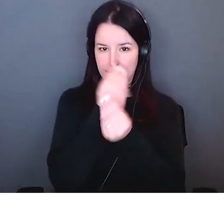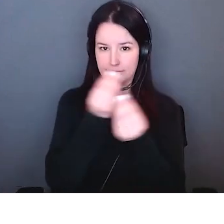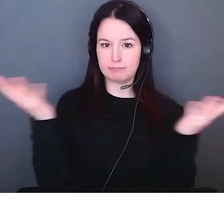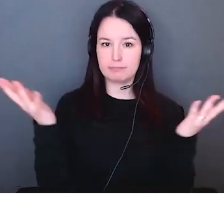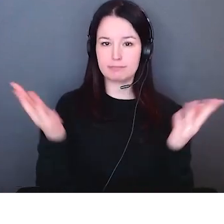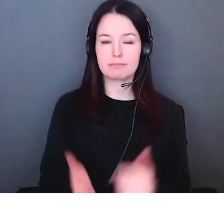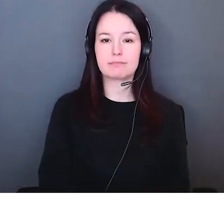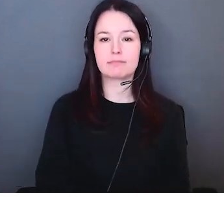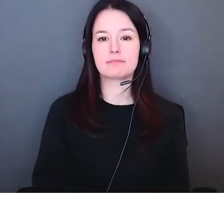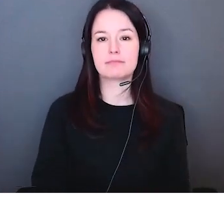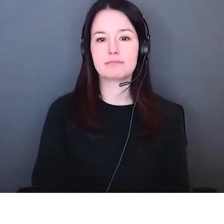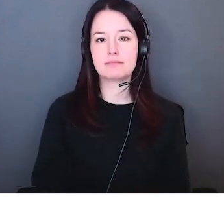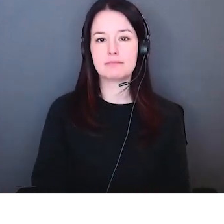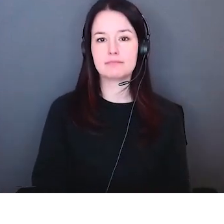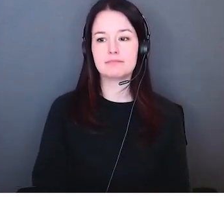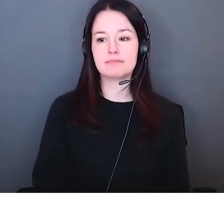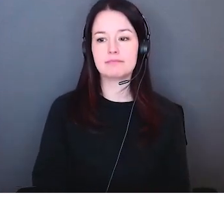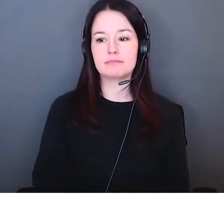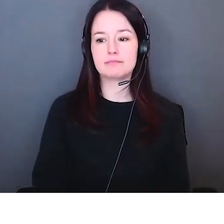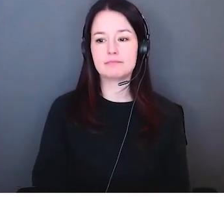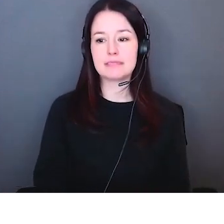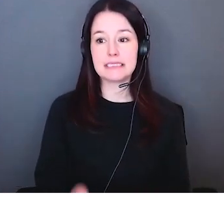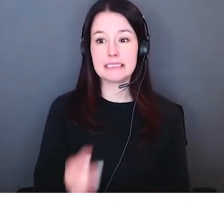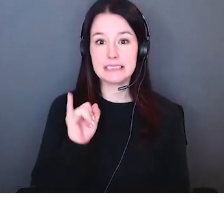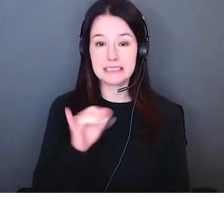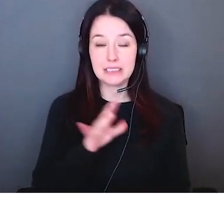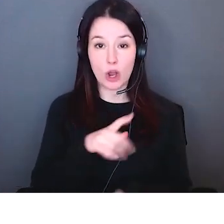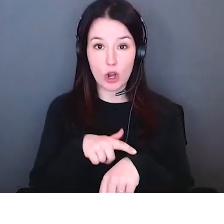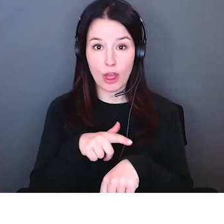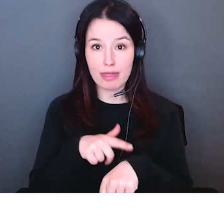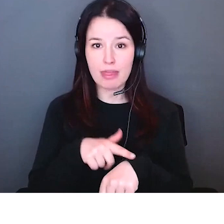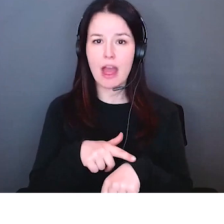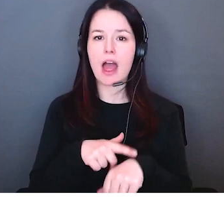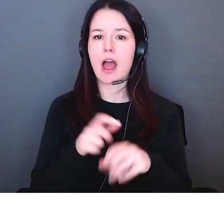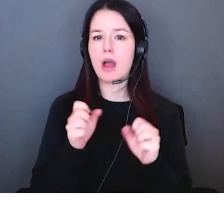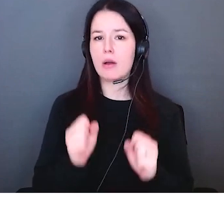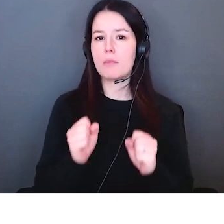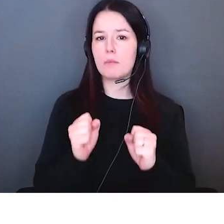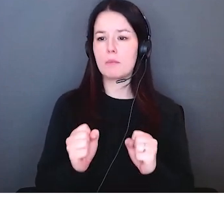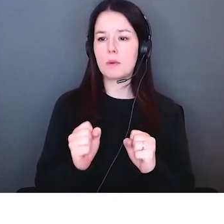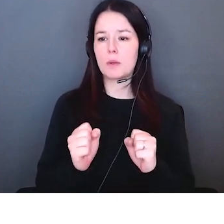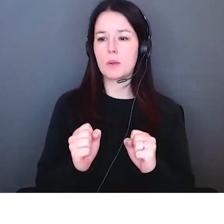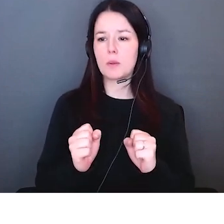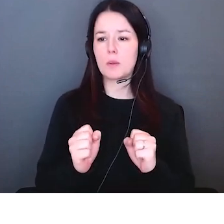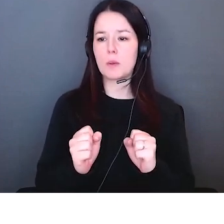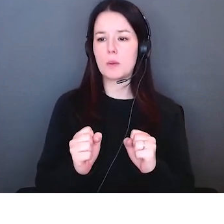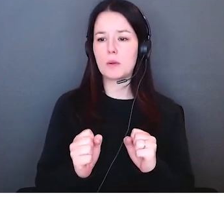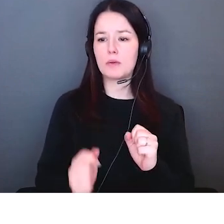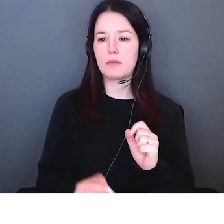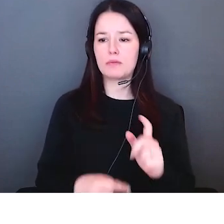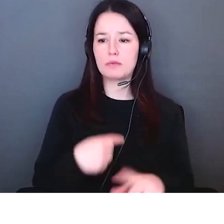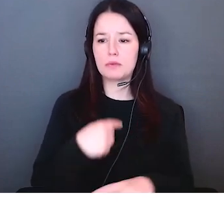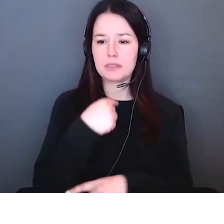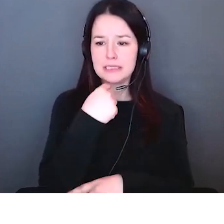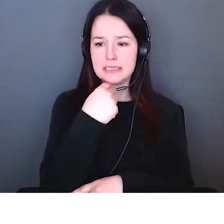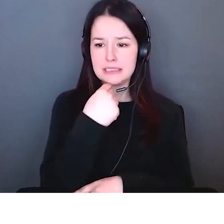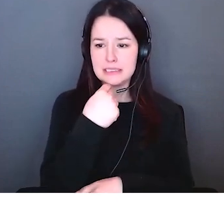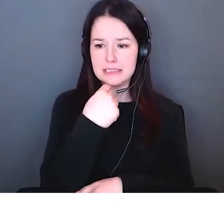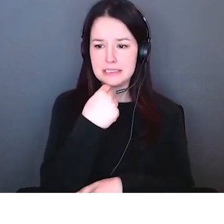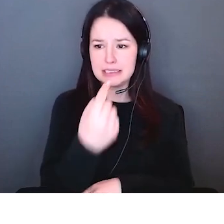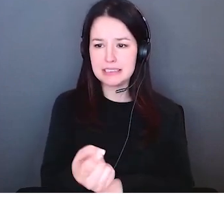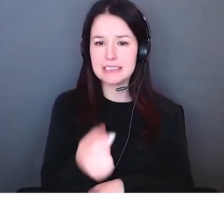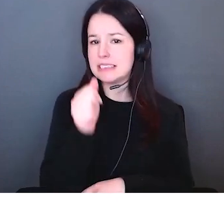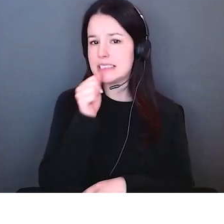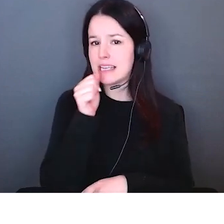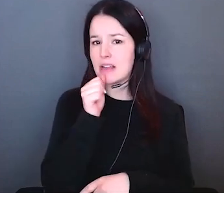rurale beaucoup d'entre vous qui habitez dans une zone rurale vous connaissez des problèmes de